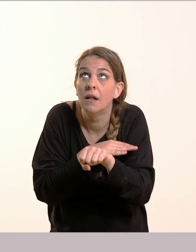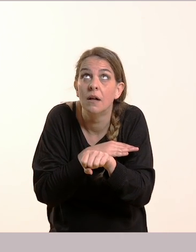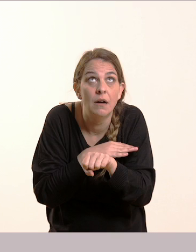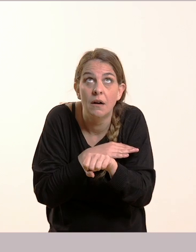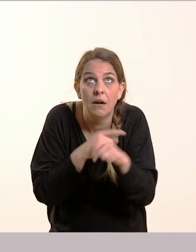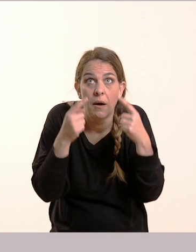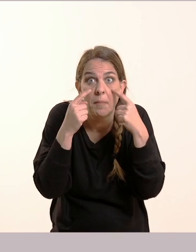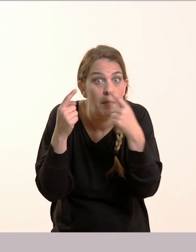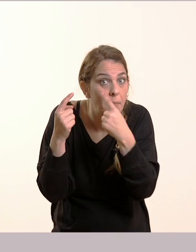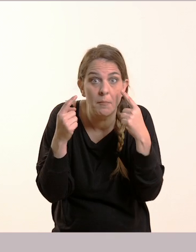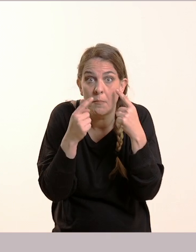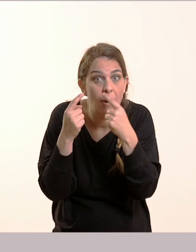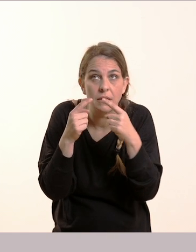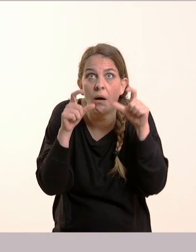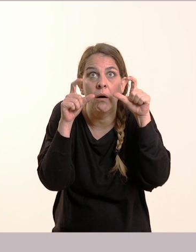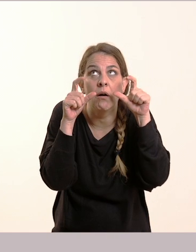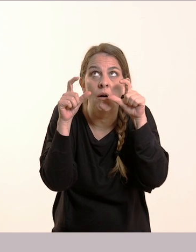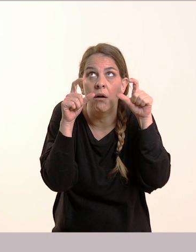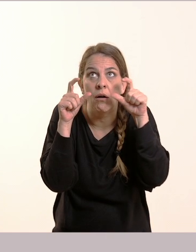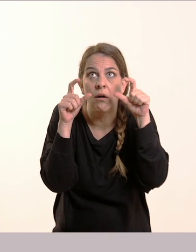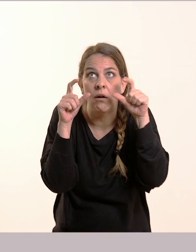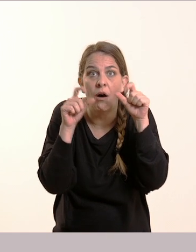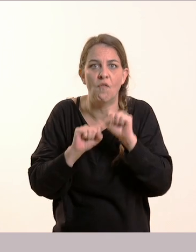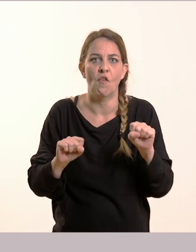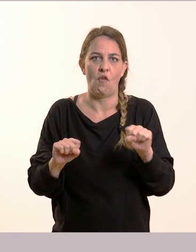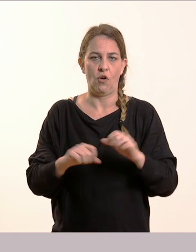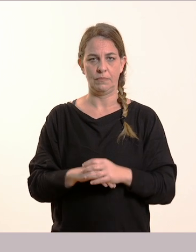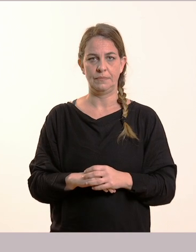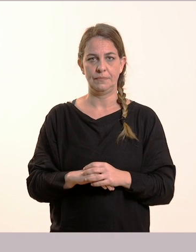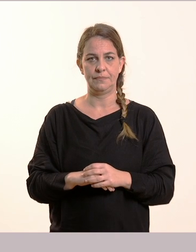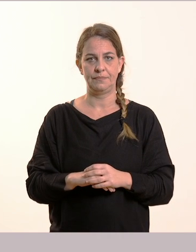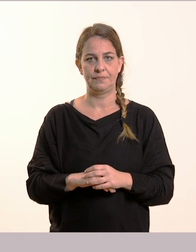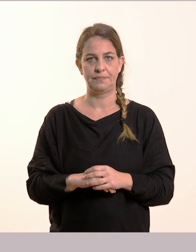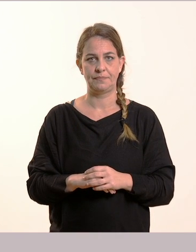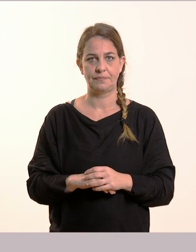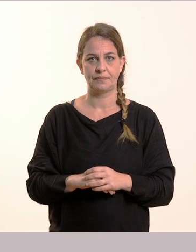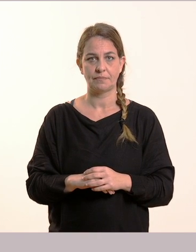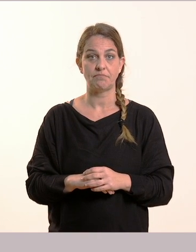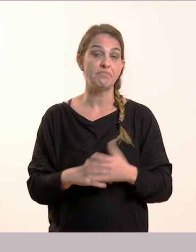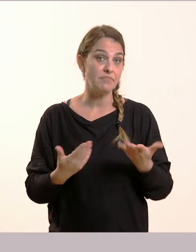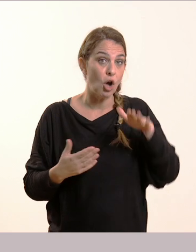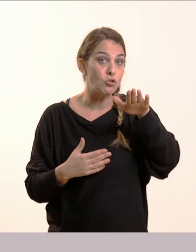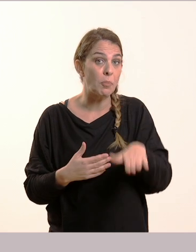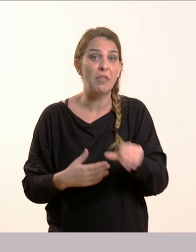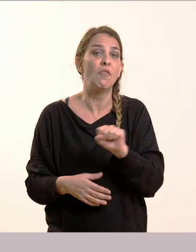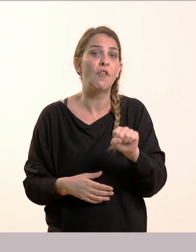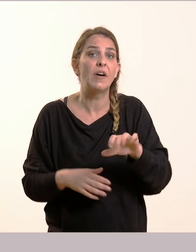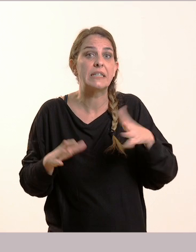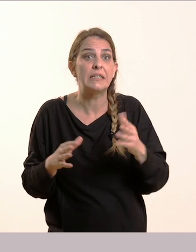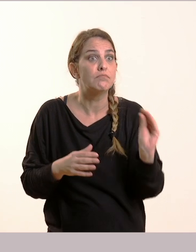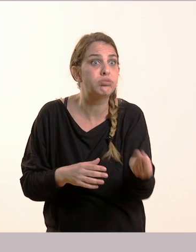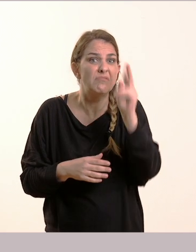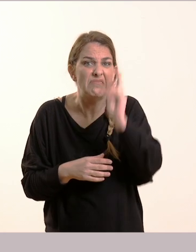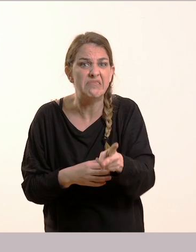είναι γουρλωμένα από το φόβο του. Φοβάται ότι κάτι κακό θα δει, έτσι.